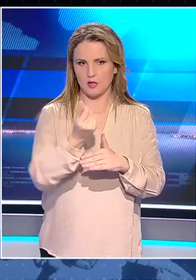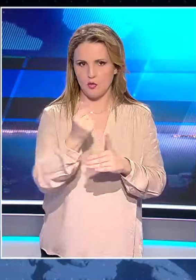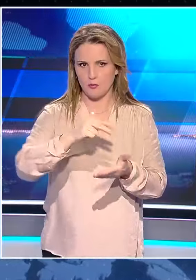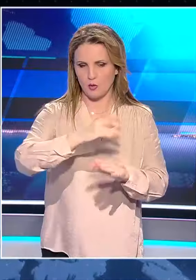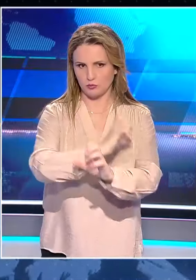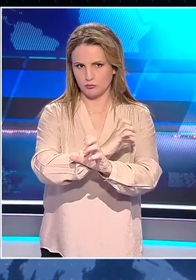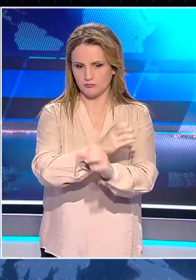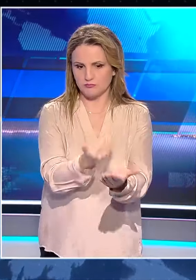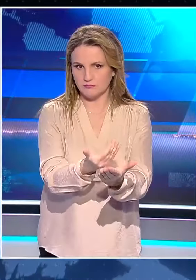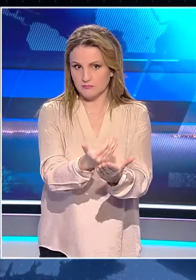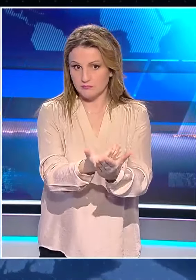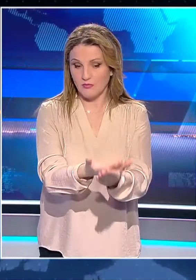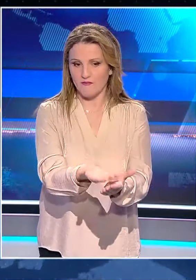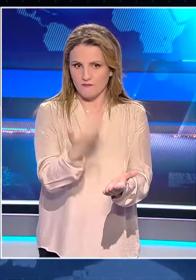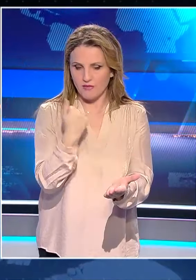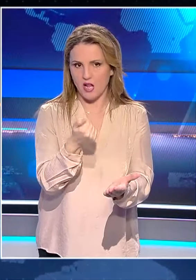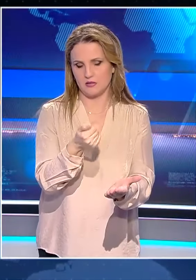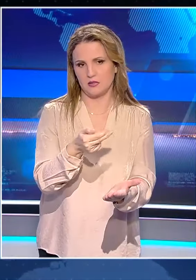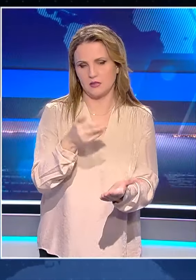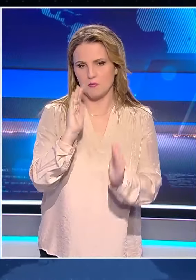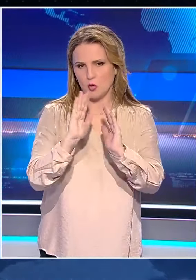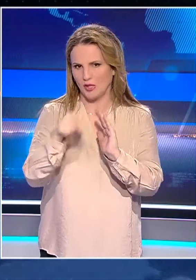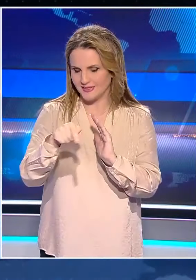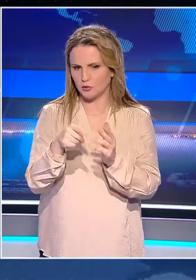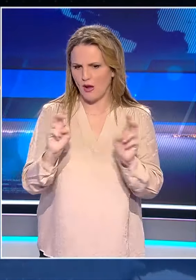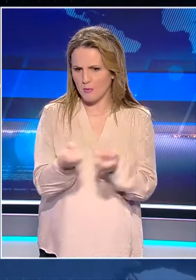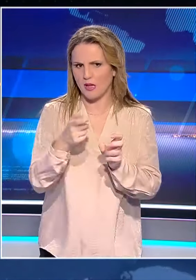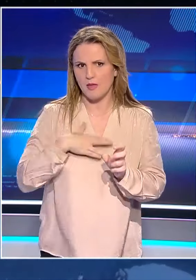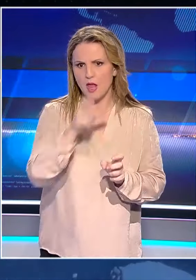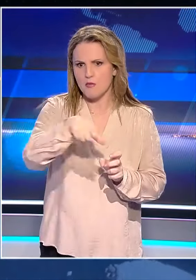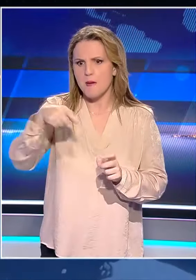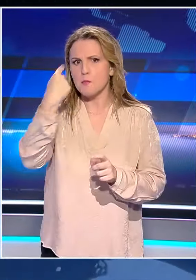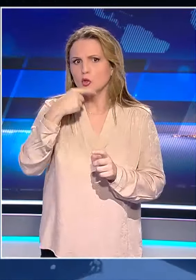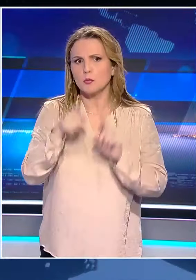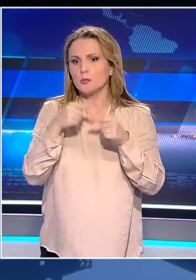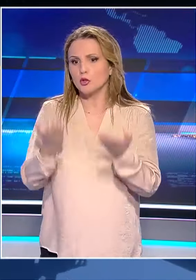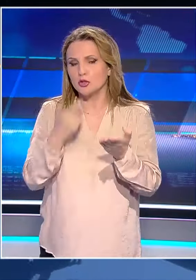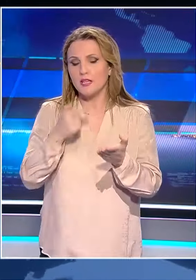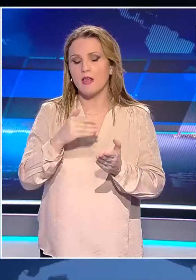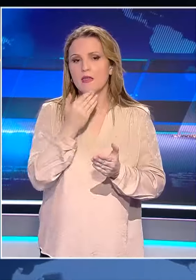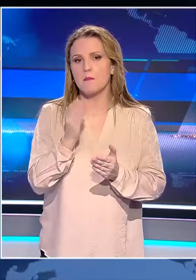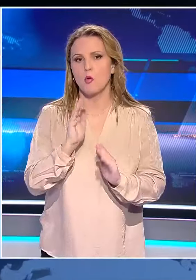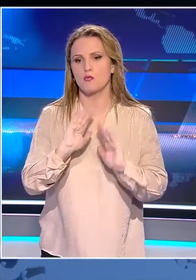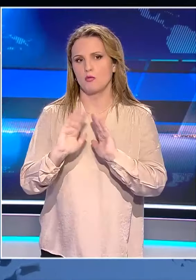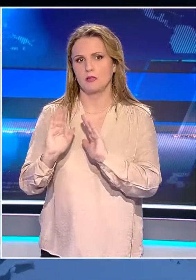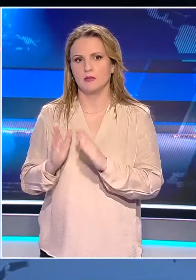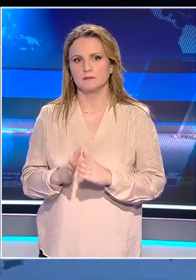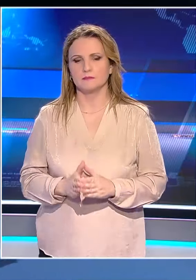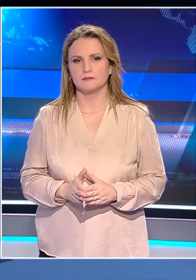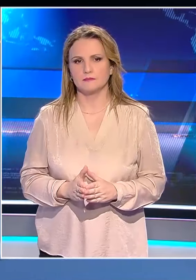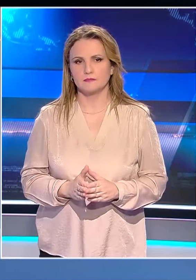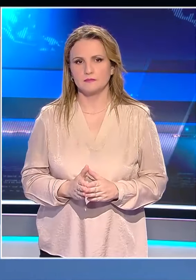εισαγγελέα ζητώντας την άρση της προστασίας των κουκουλοφόρων μαρτύρων υποστηρίζοντας ότι δεν μπορούν να έχουν πια αυτό το πλεονέκτημα.